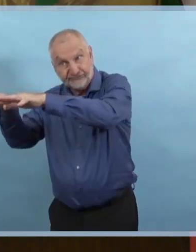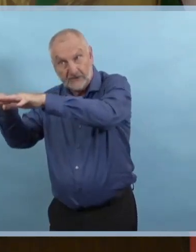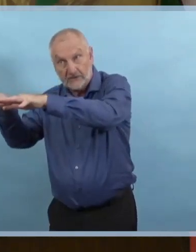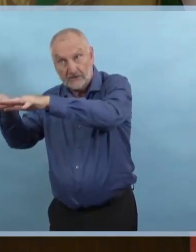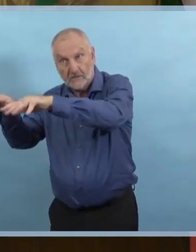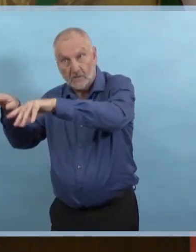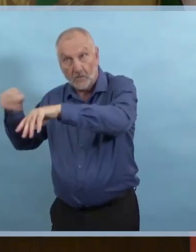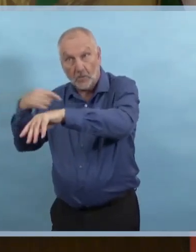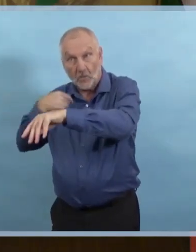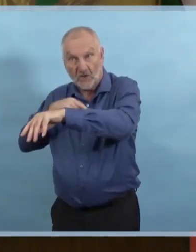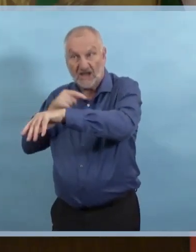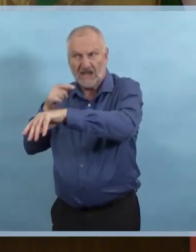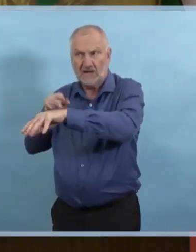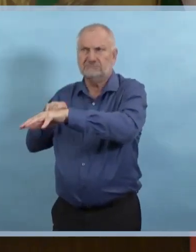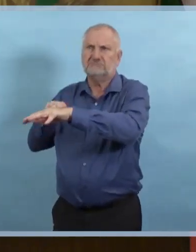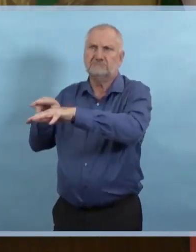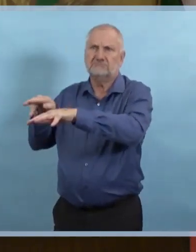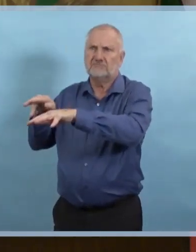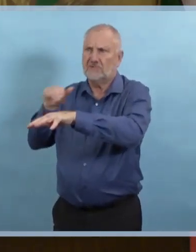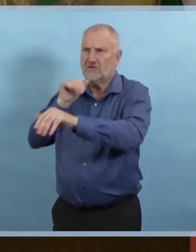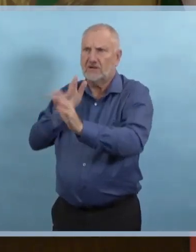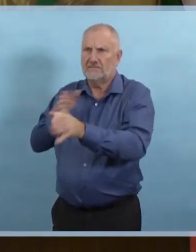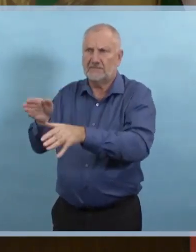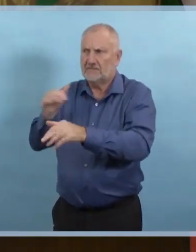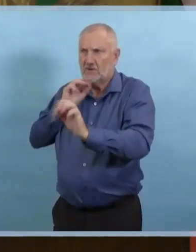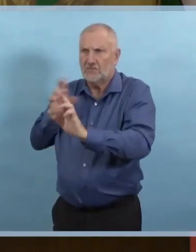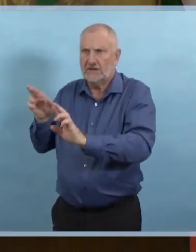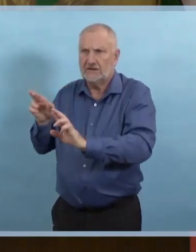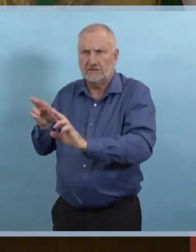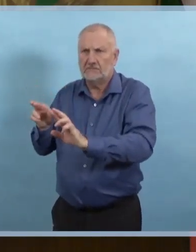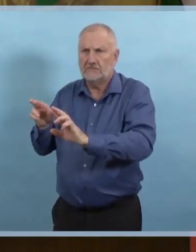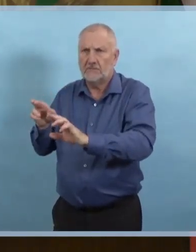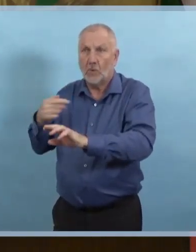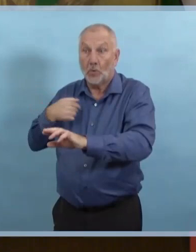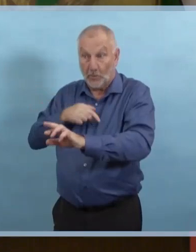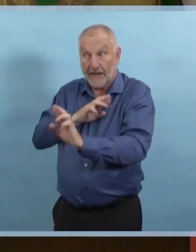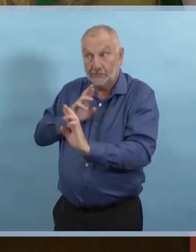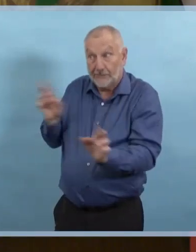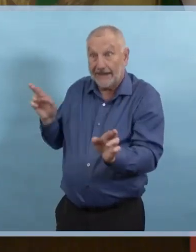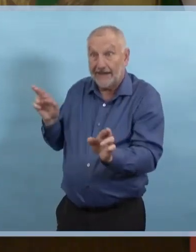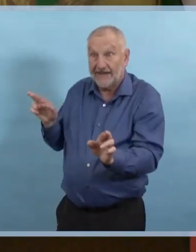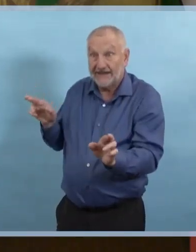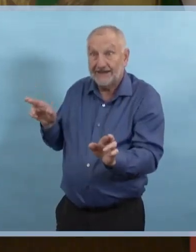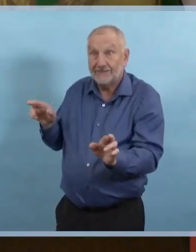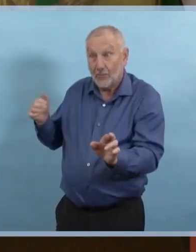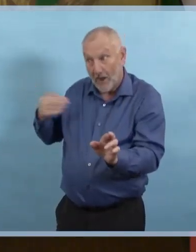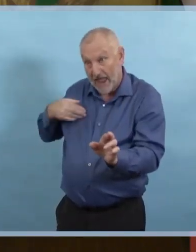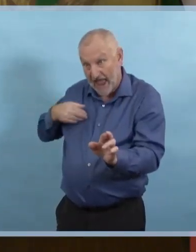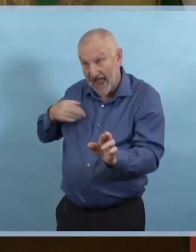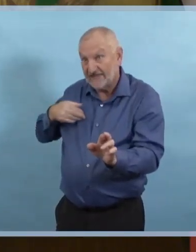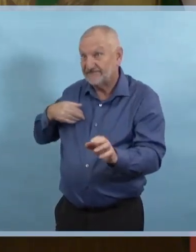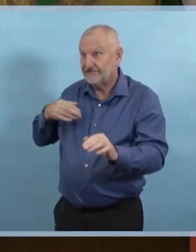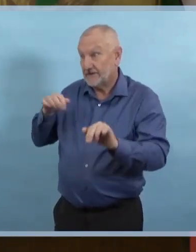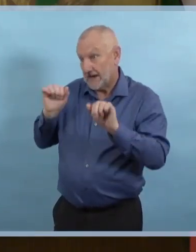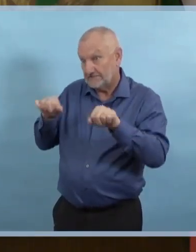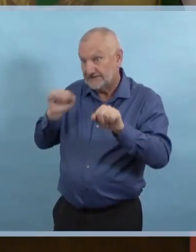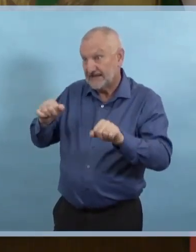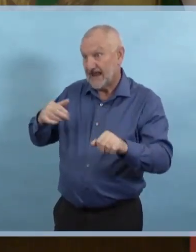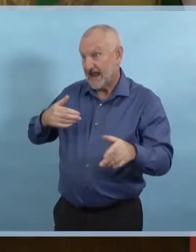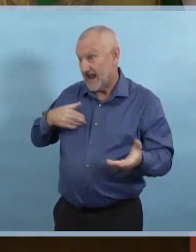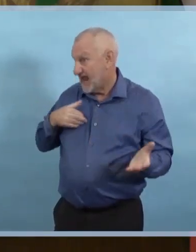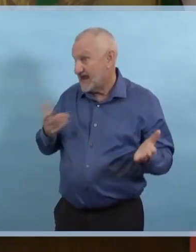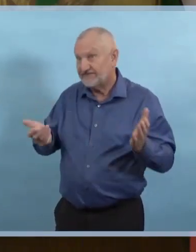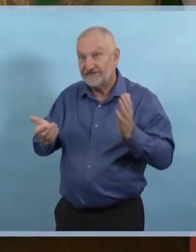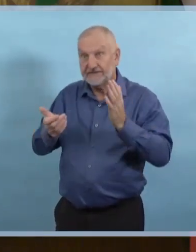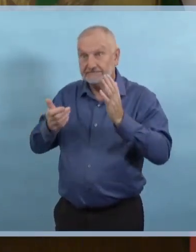défense. Nous avons la capacité dès maintenant de réduire la transmission. Alors, c'est quelque chose que les gens peuvent